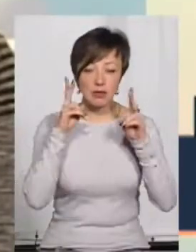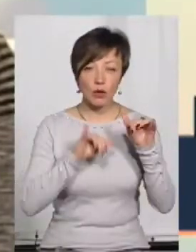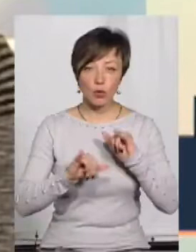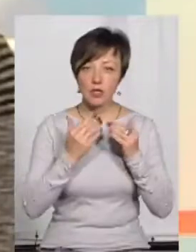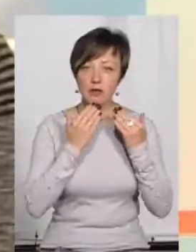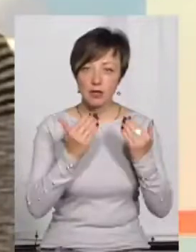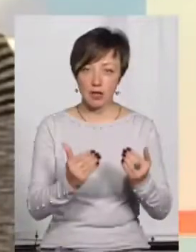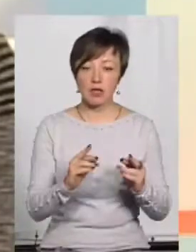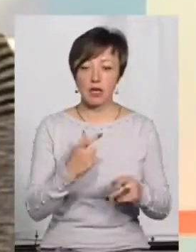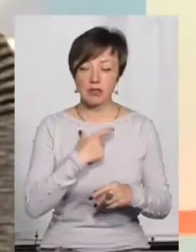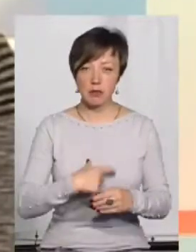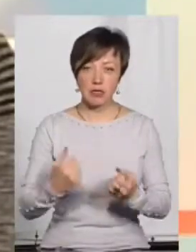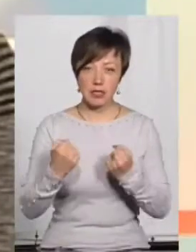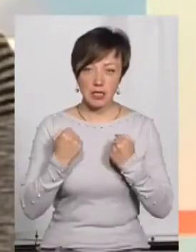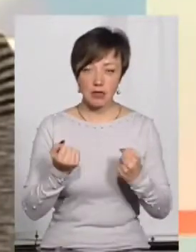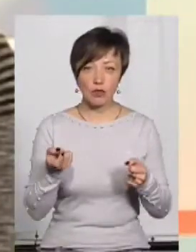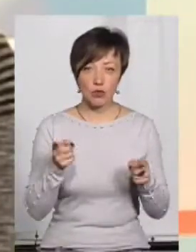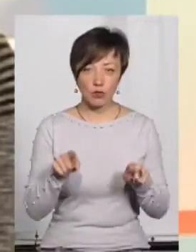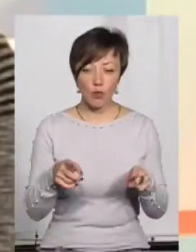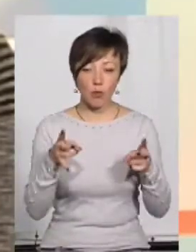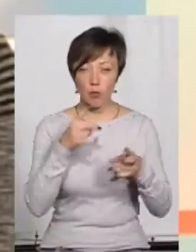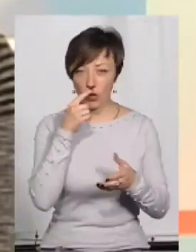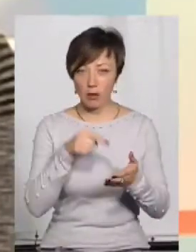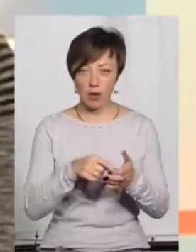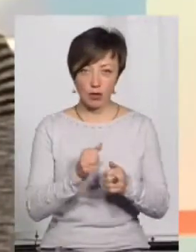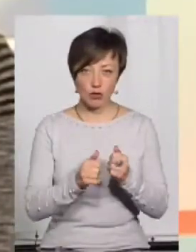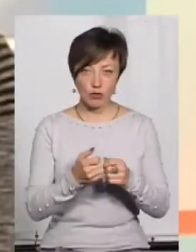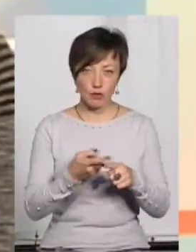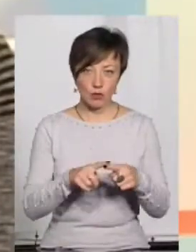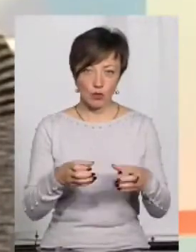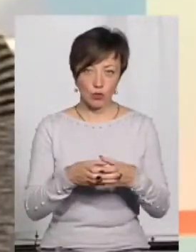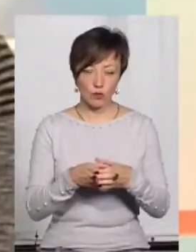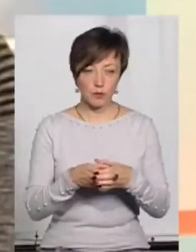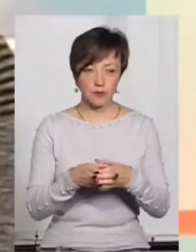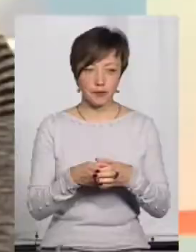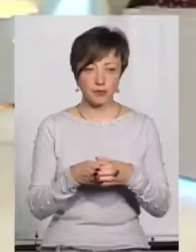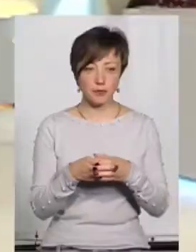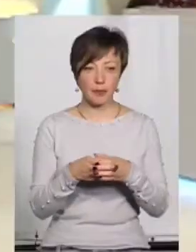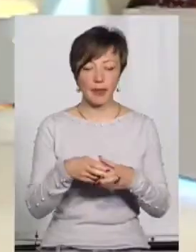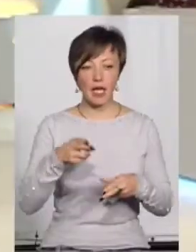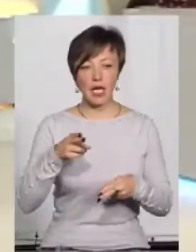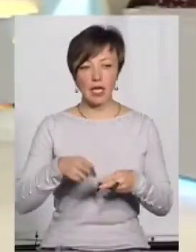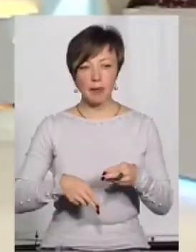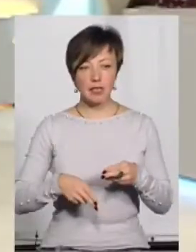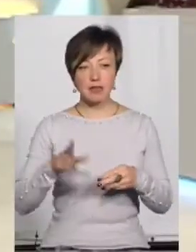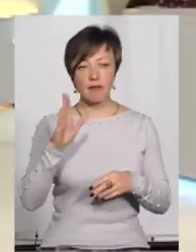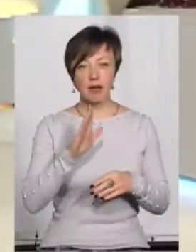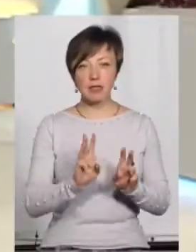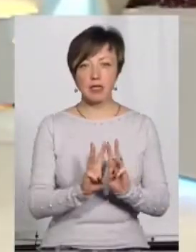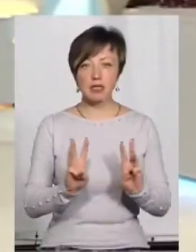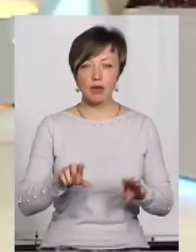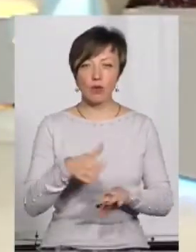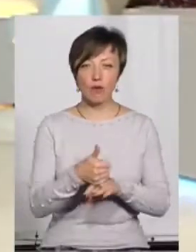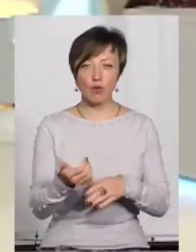звертатися, яким чином себе захистити. І тому вони, як би, потрапляють найчастіше в цю кабулу. От, наприкінці вересня на сайті